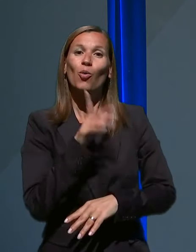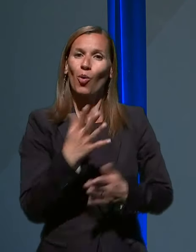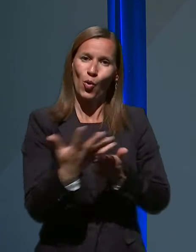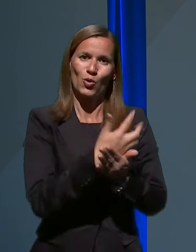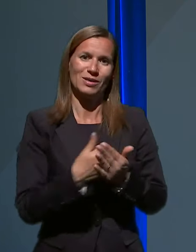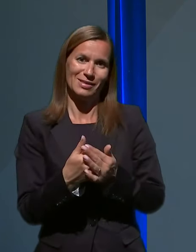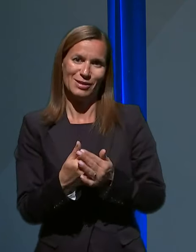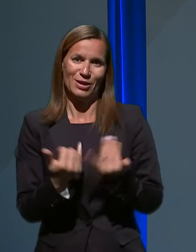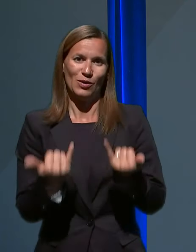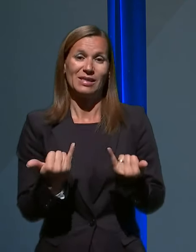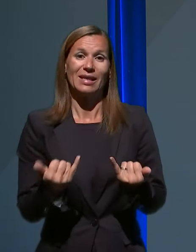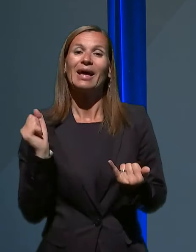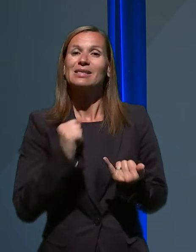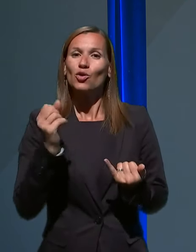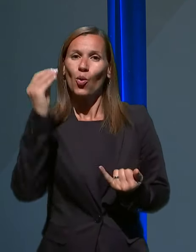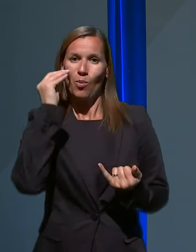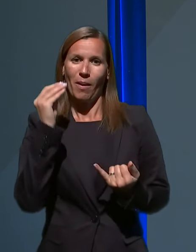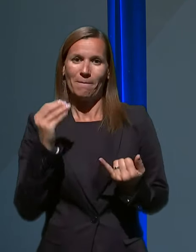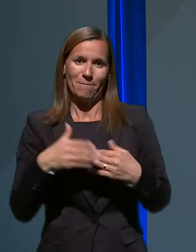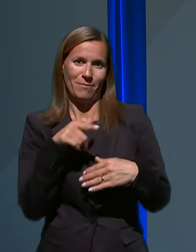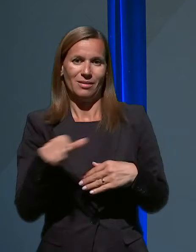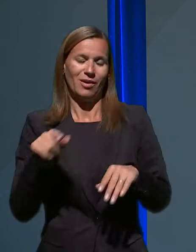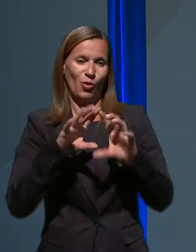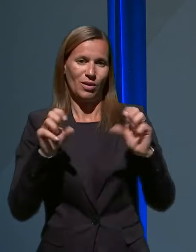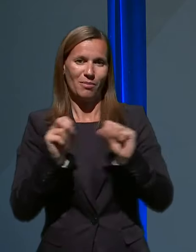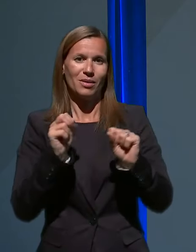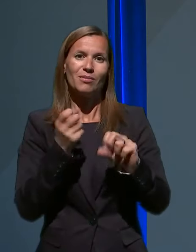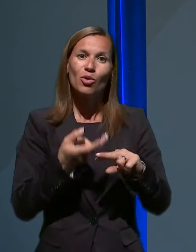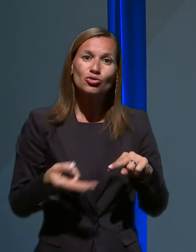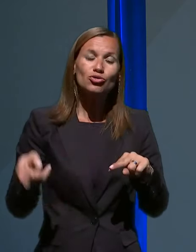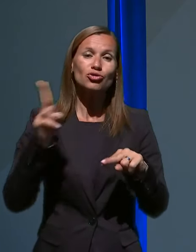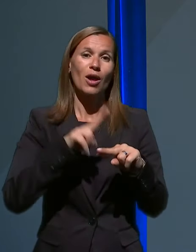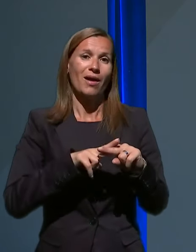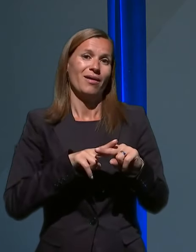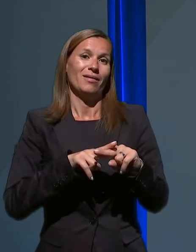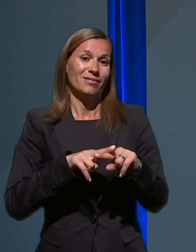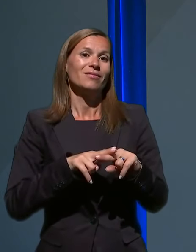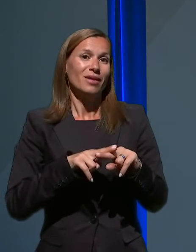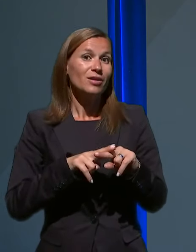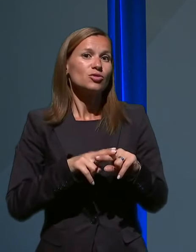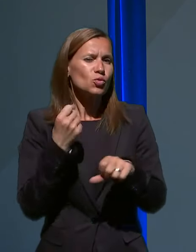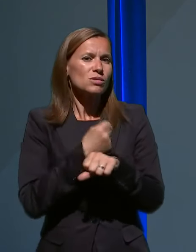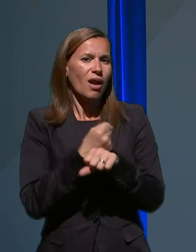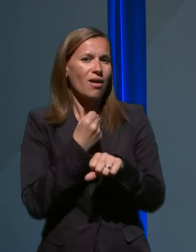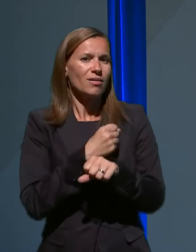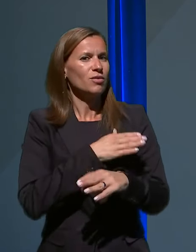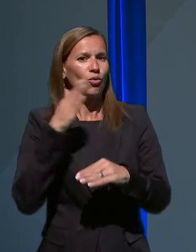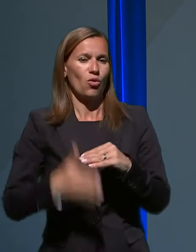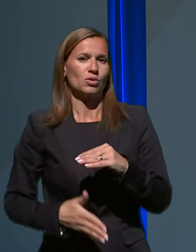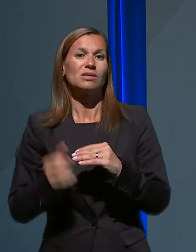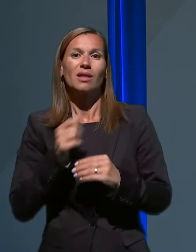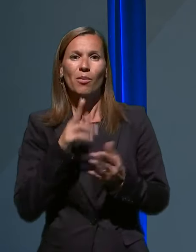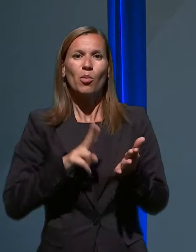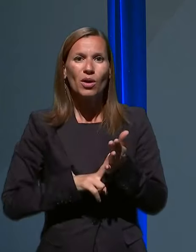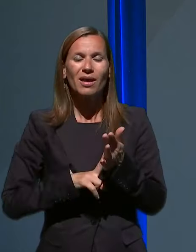Tako da upam, da bomo pri teh ukrepih še nekaj časa ustraljali, tako da bomo res trend okužbe